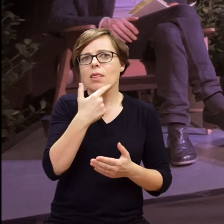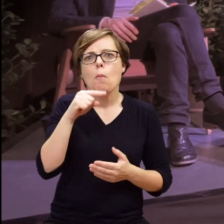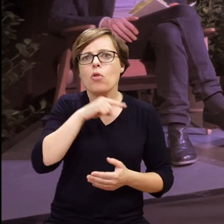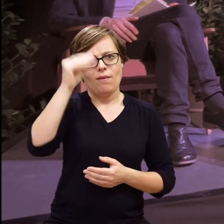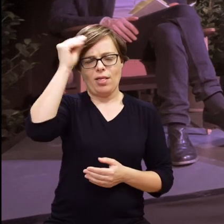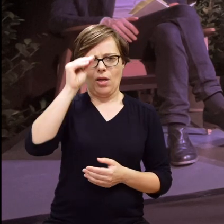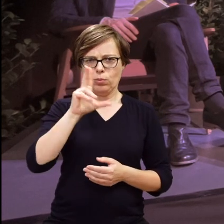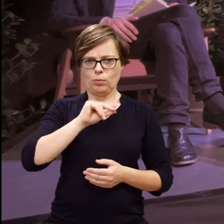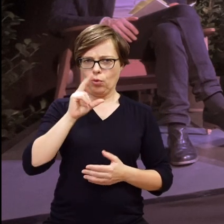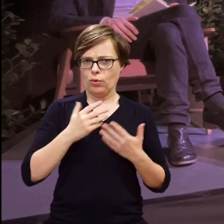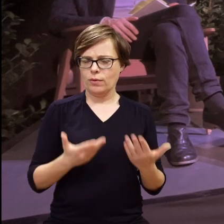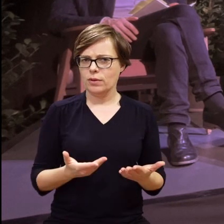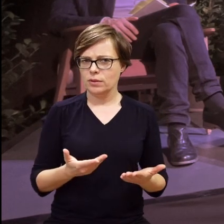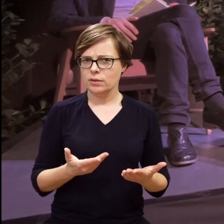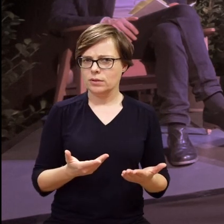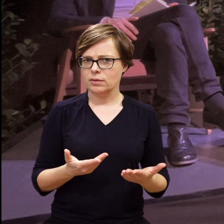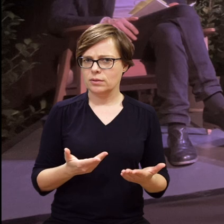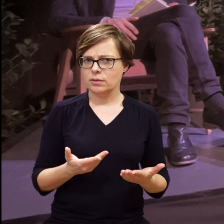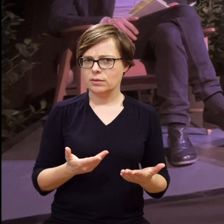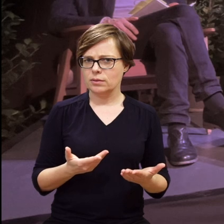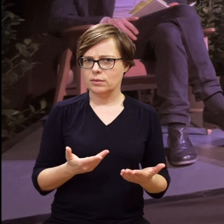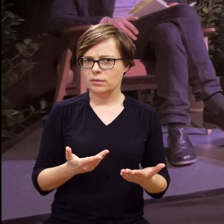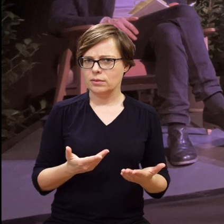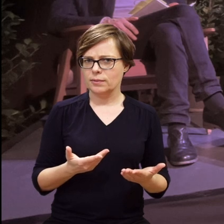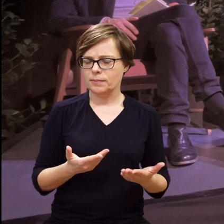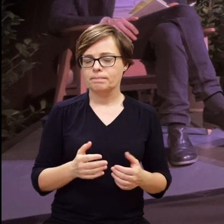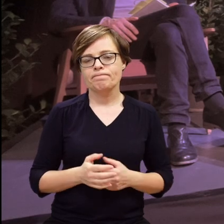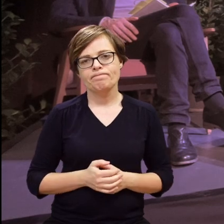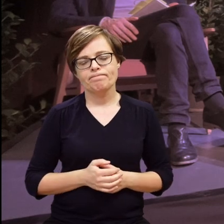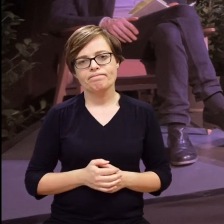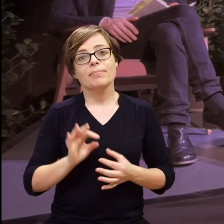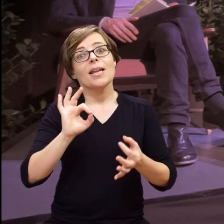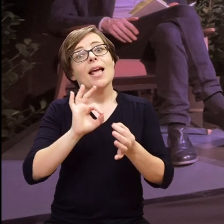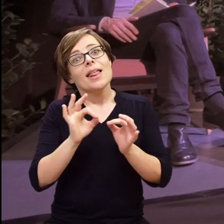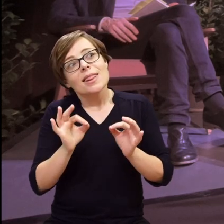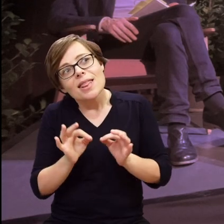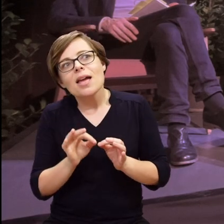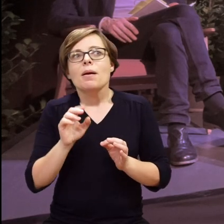opanować na przykład w tej wersji mówionej, nie potrafi nauczyć się mówić.